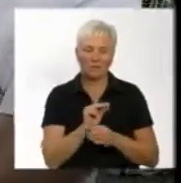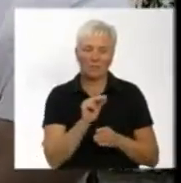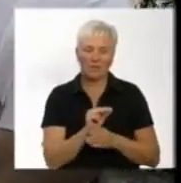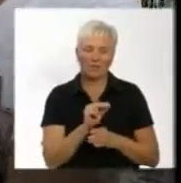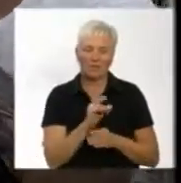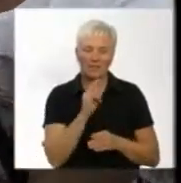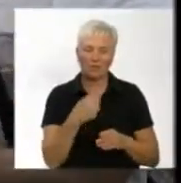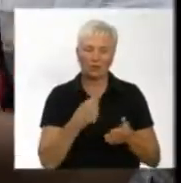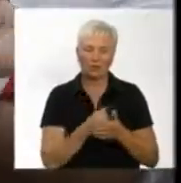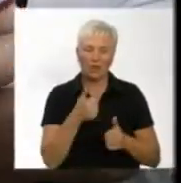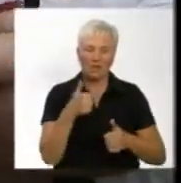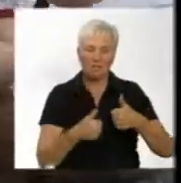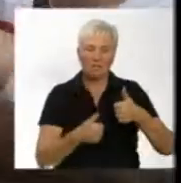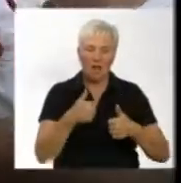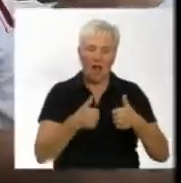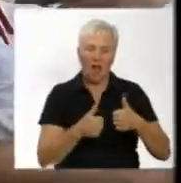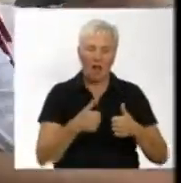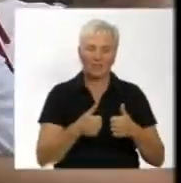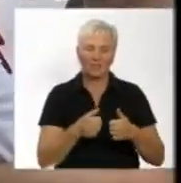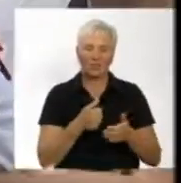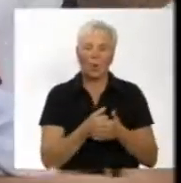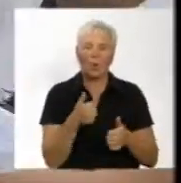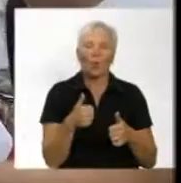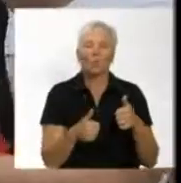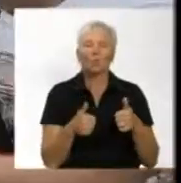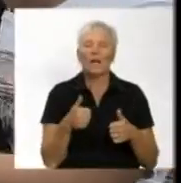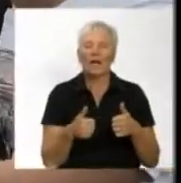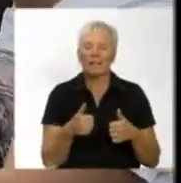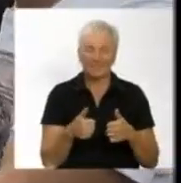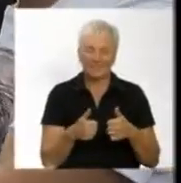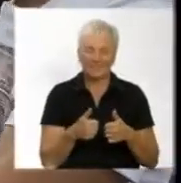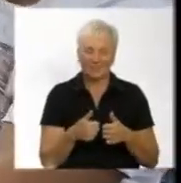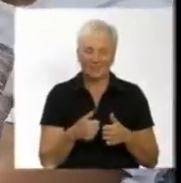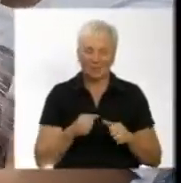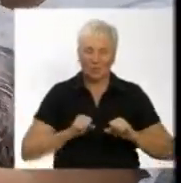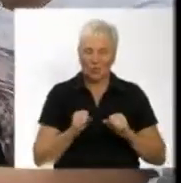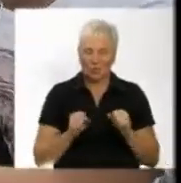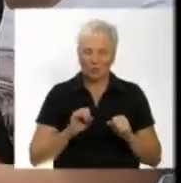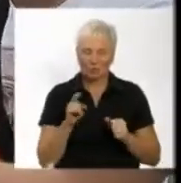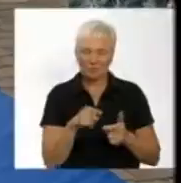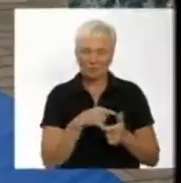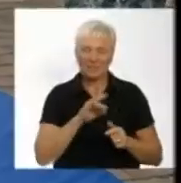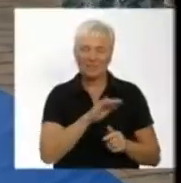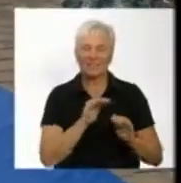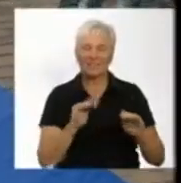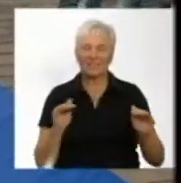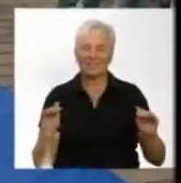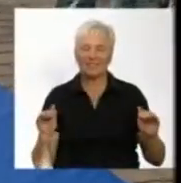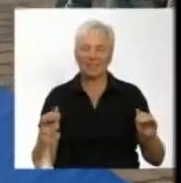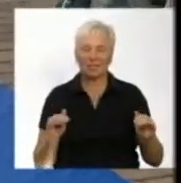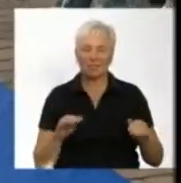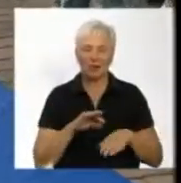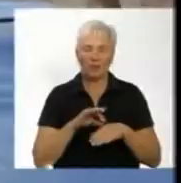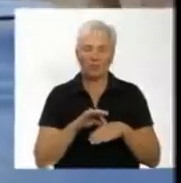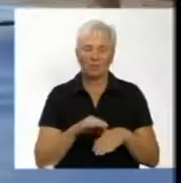змагань, до конкуренції, до дружби між дітками. Проповзти учасникам